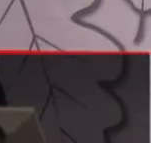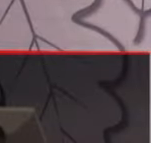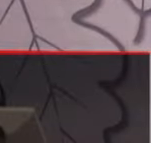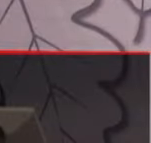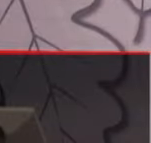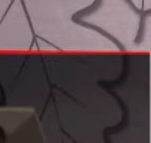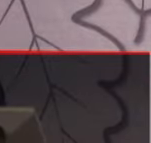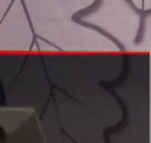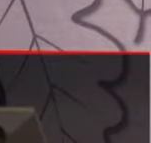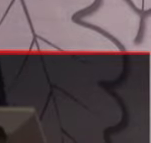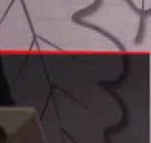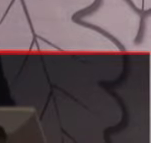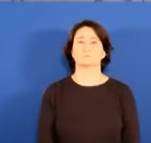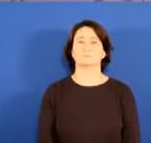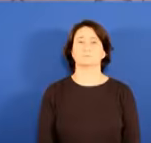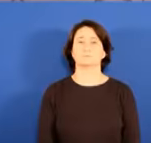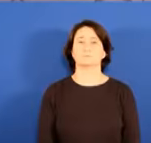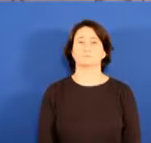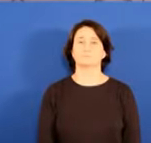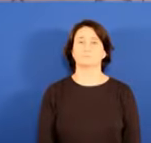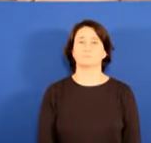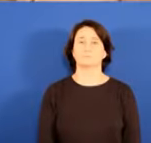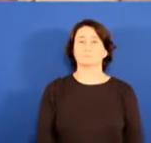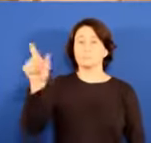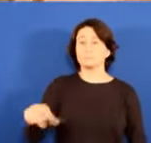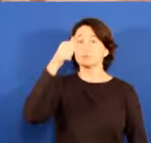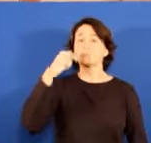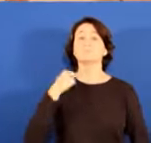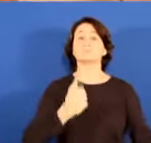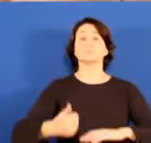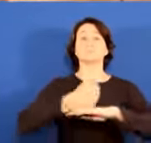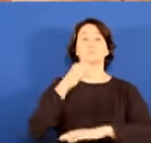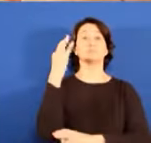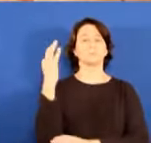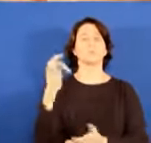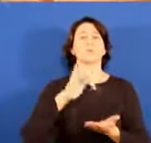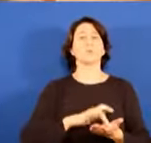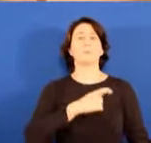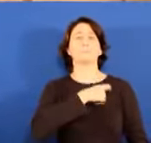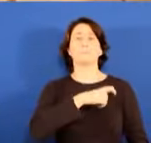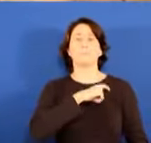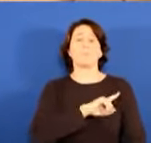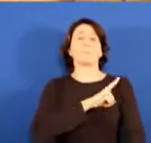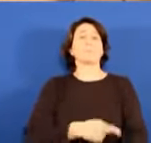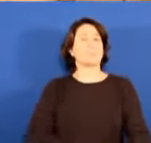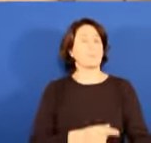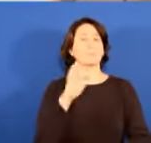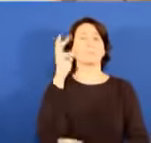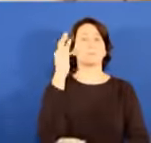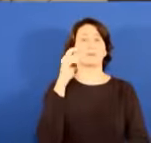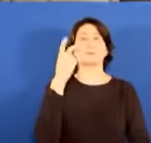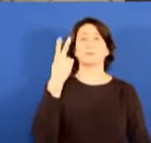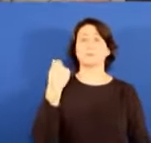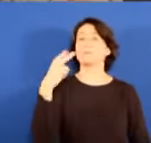Aldun nagusi José Luis Bilbaok, Bizkaia Kirola sariak bimila da mabi eman dizkie, foru jauregian, onako pertsona eta erakunde